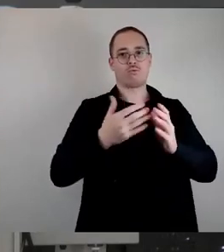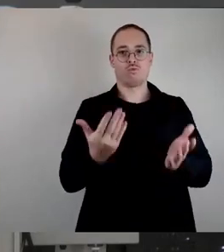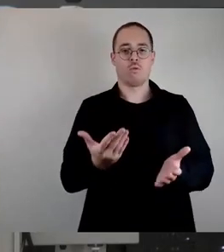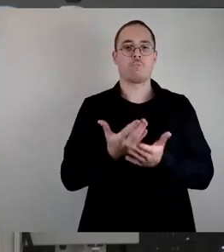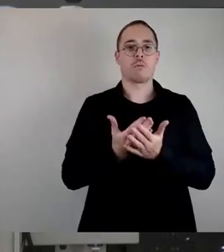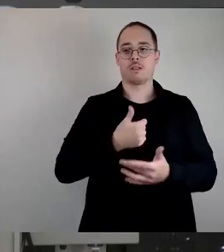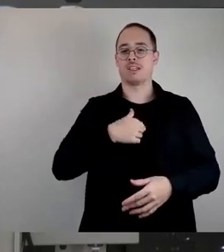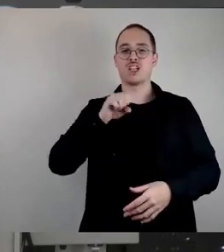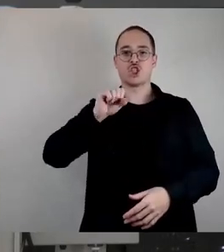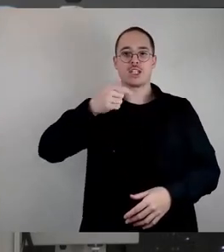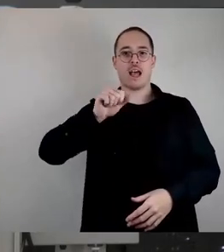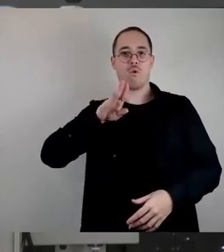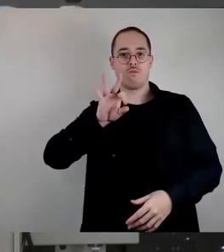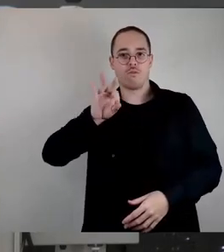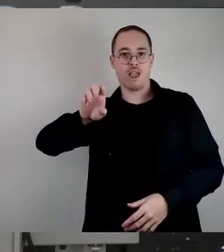wirklich widersprechen, von Klotsch.